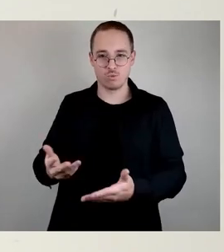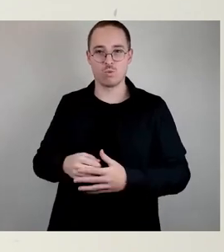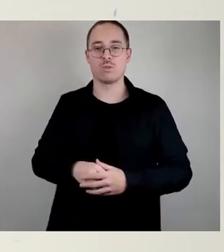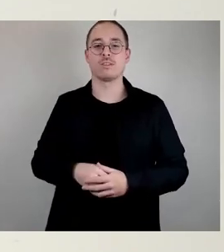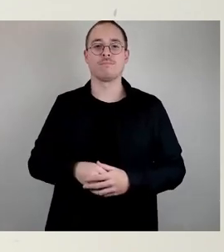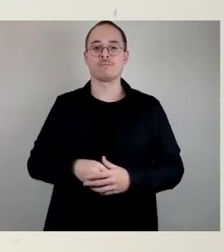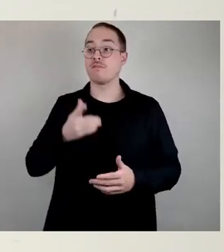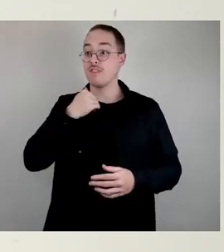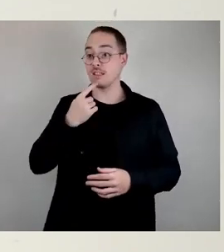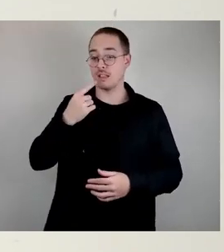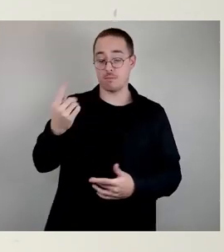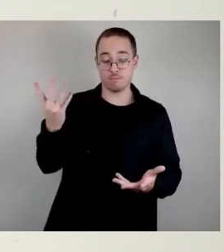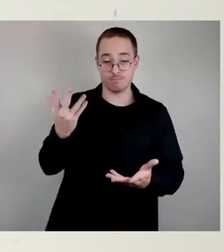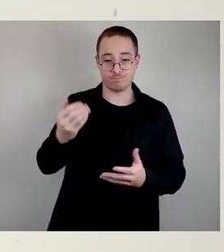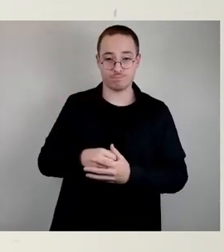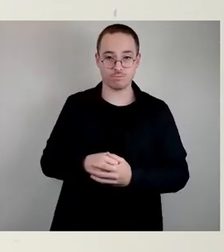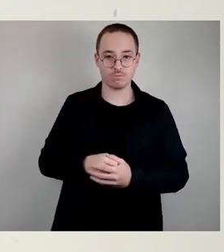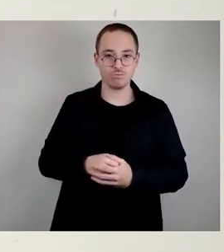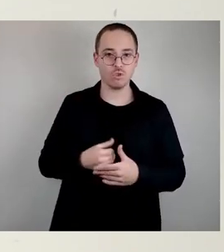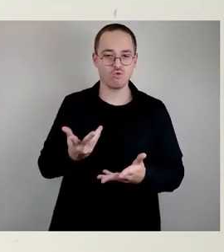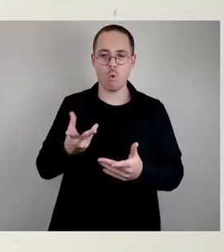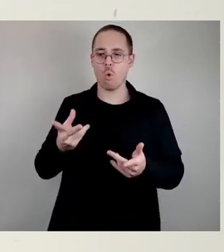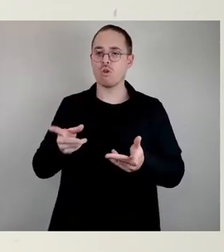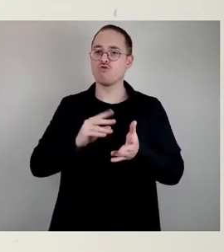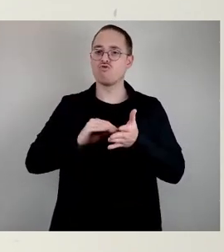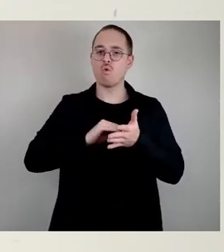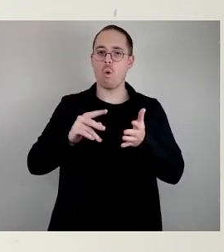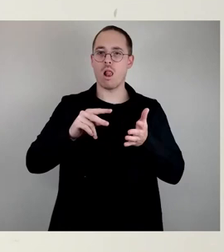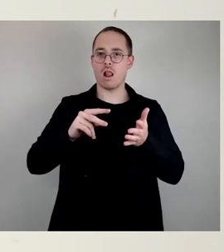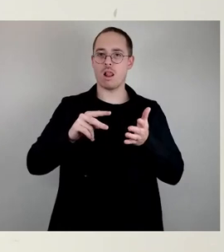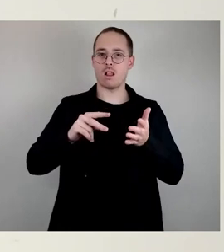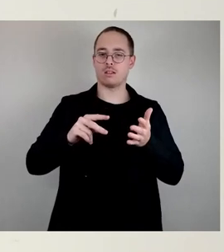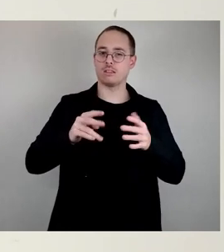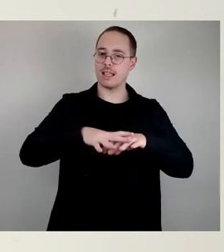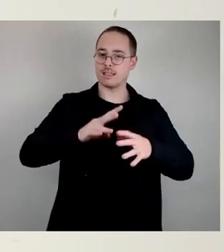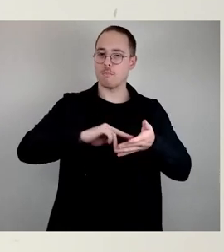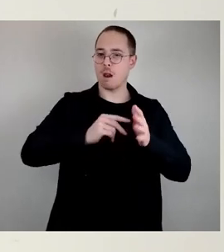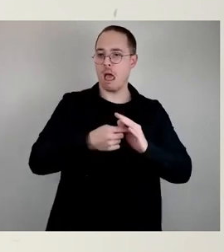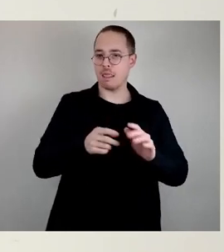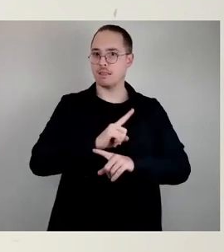haben geliefert, dass wir also da auch rechtzeitig fertig sind. Und vielleicht nochmal auf die